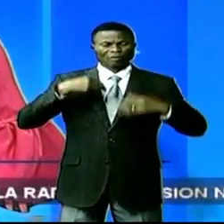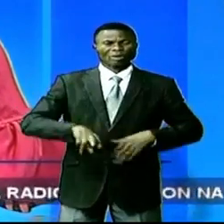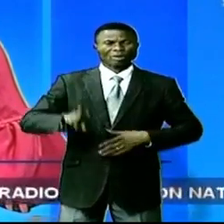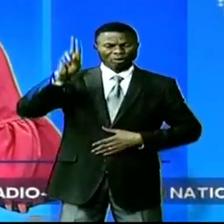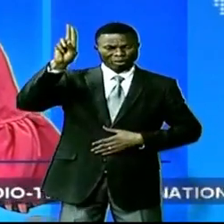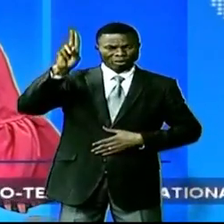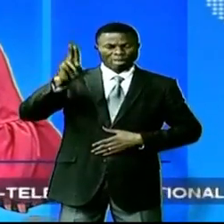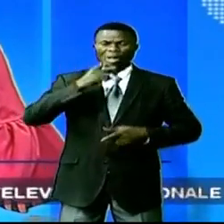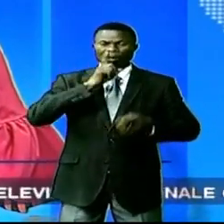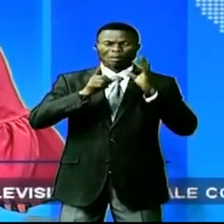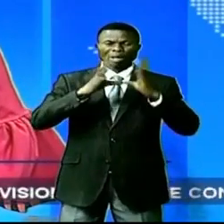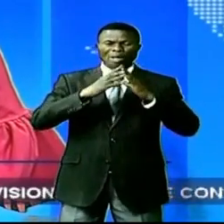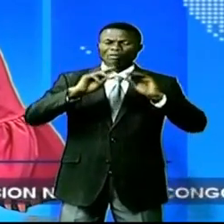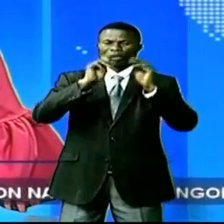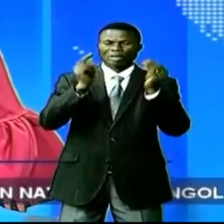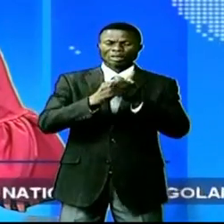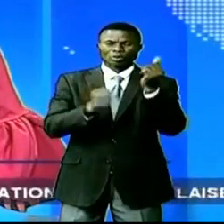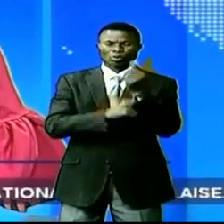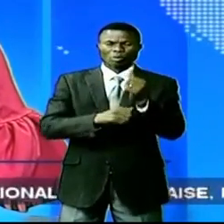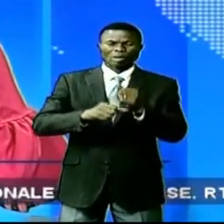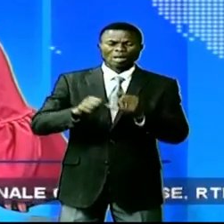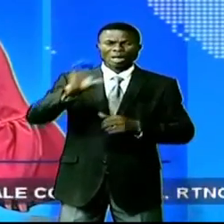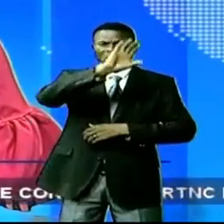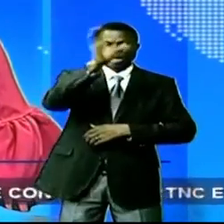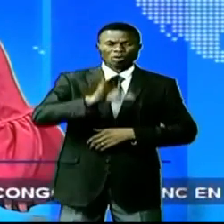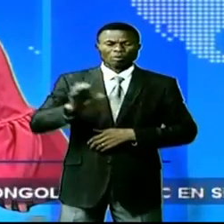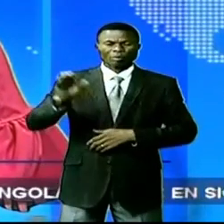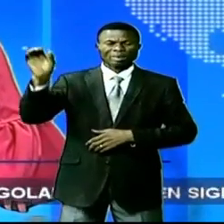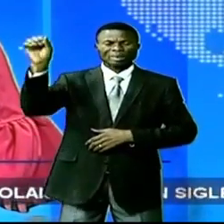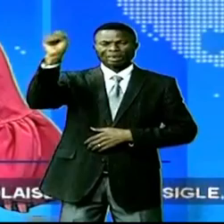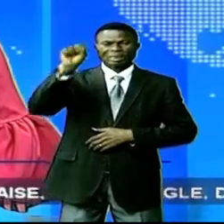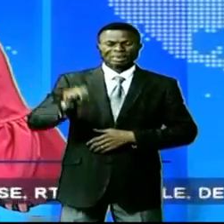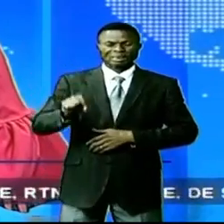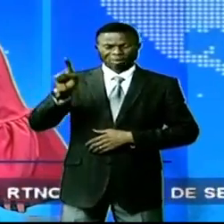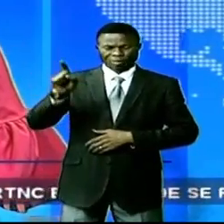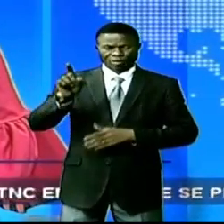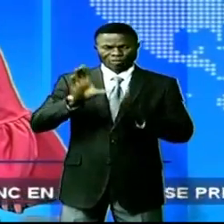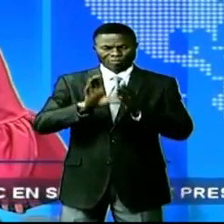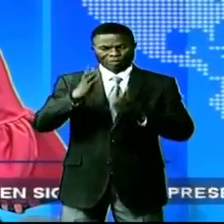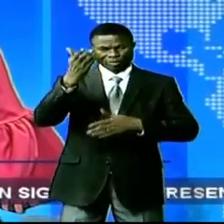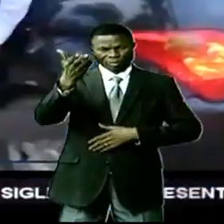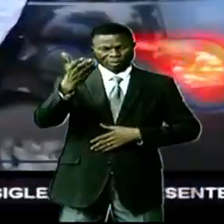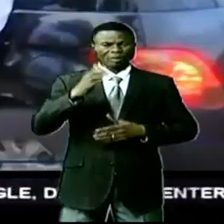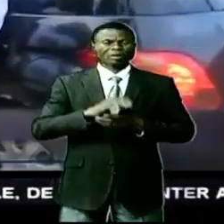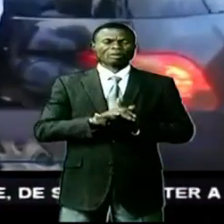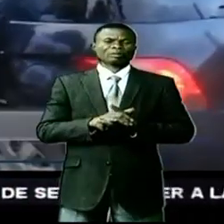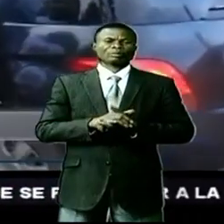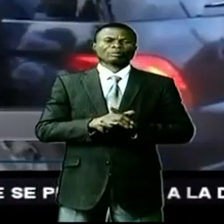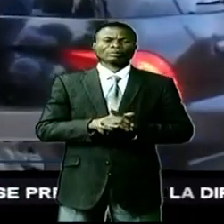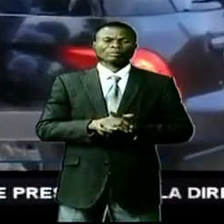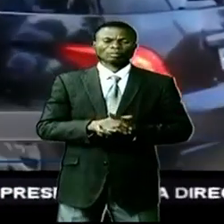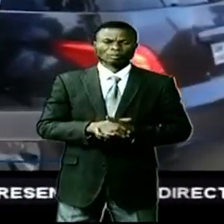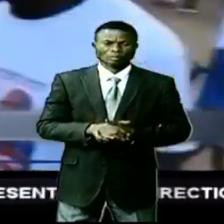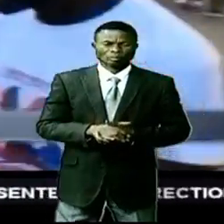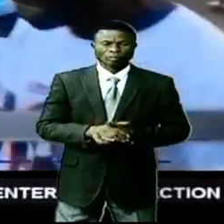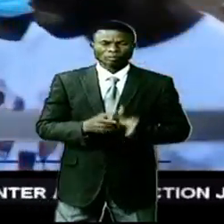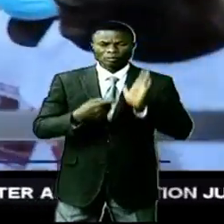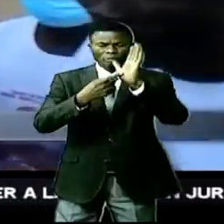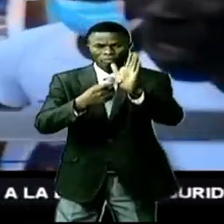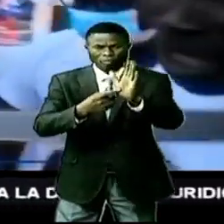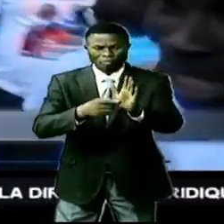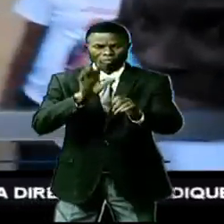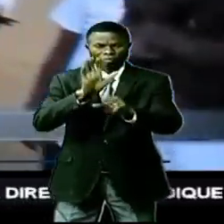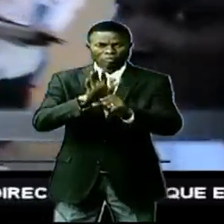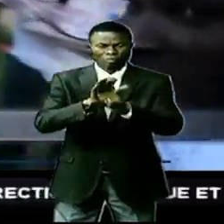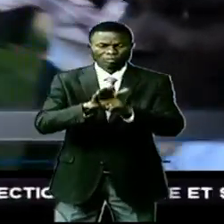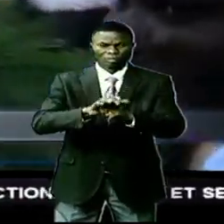était avec la base de la commune de Selembao à Lambikai et Cédric Kenin nous ont dit un peu plus. Il s'est présenté devant la base